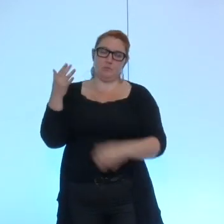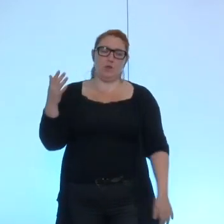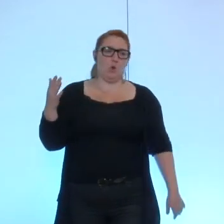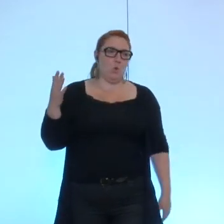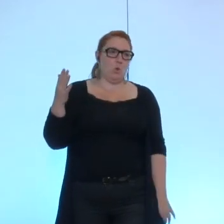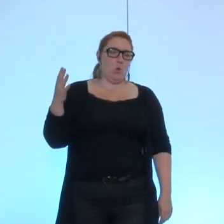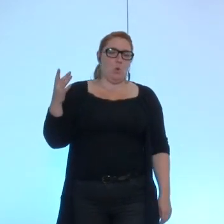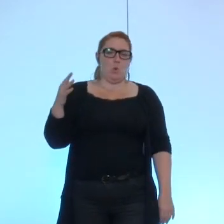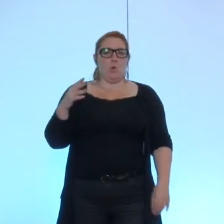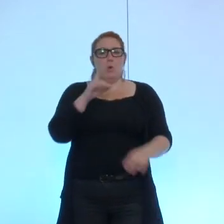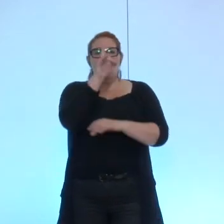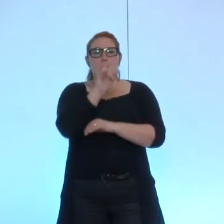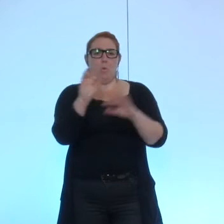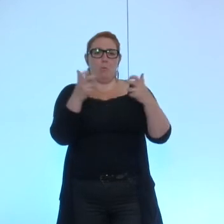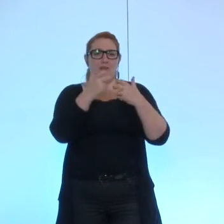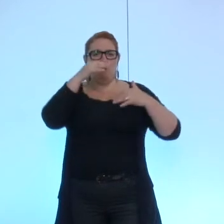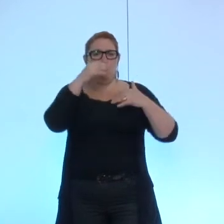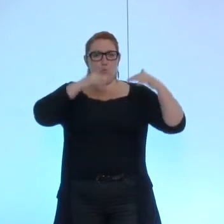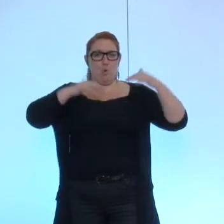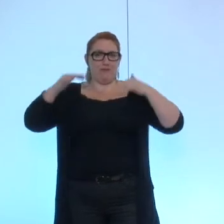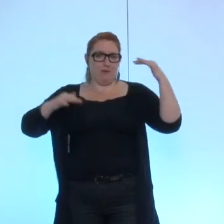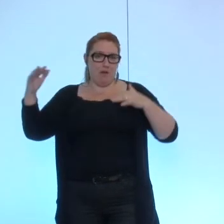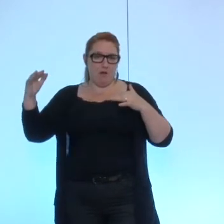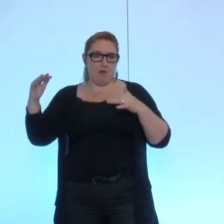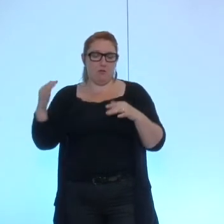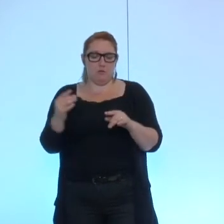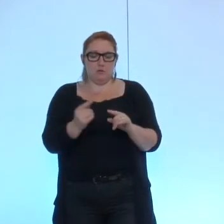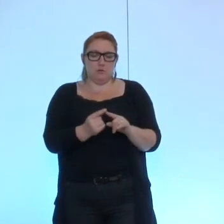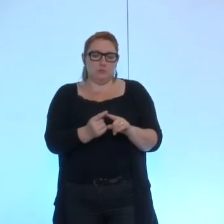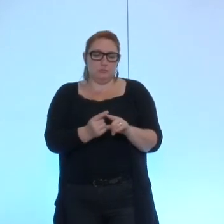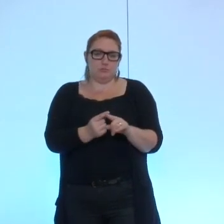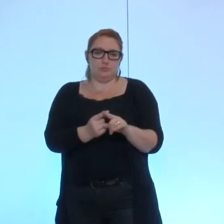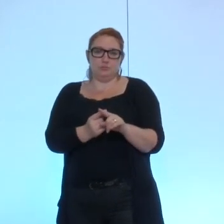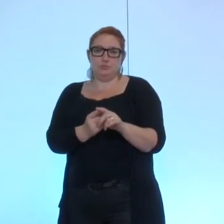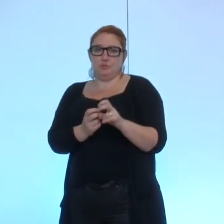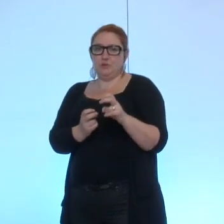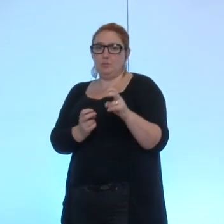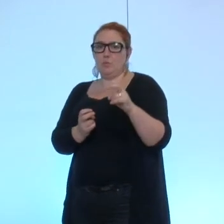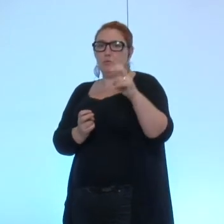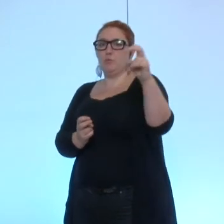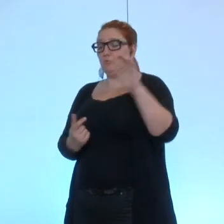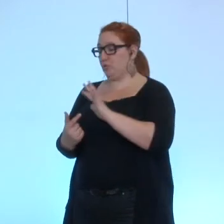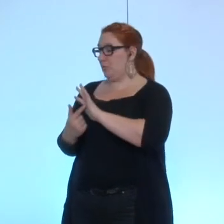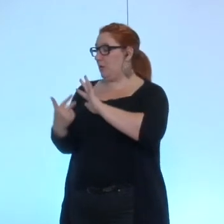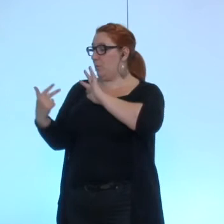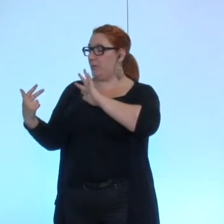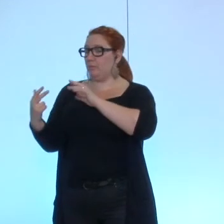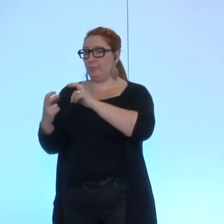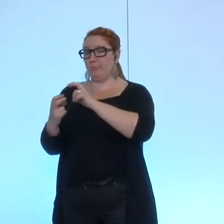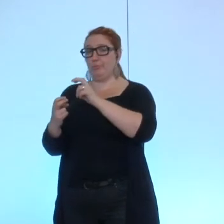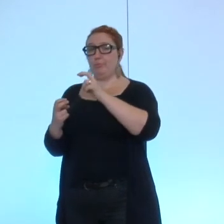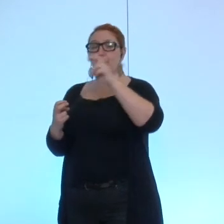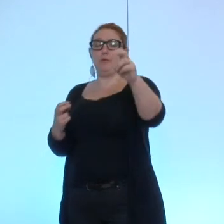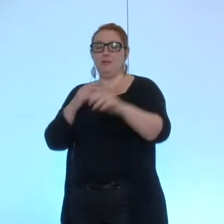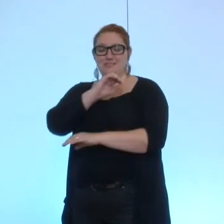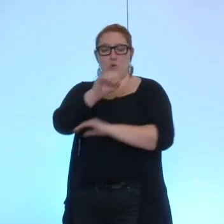le prix moyen de l'eau tente à s'élever sensiblement depuis 2008 0,65 à